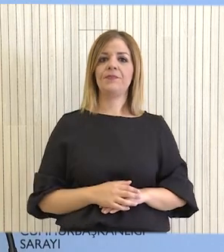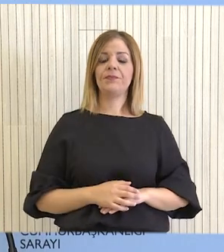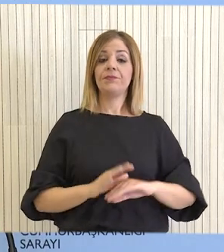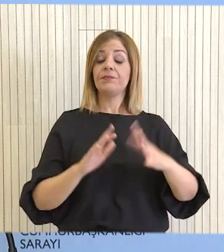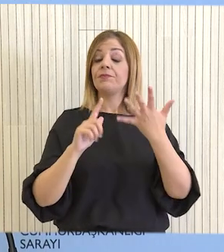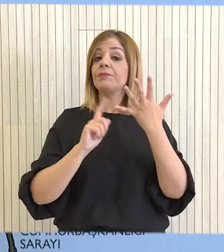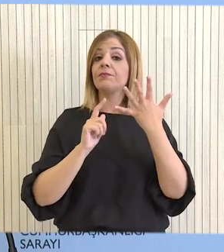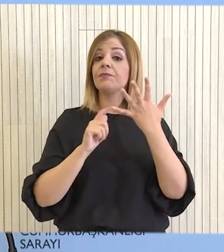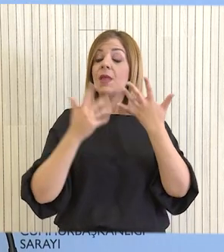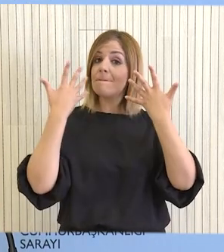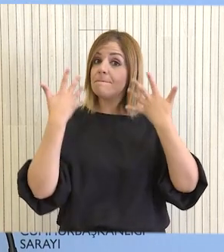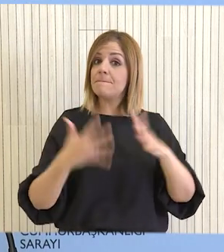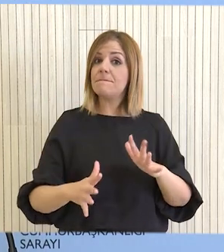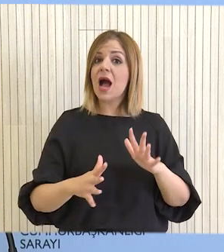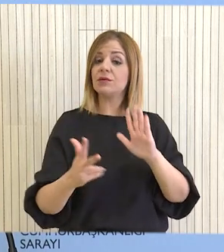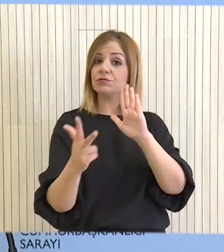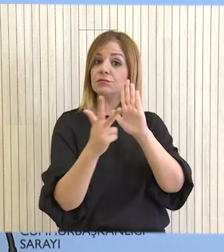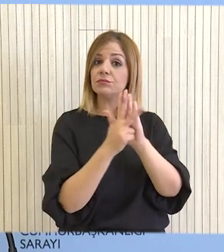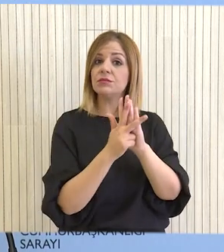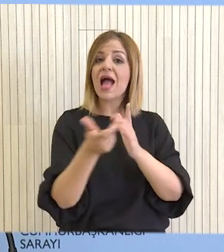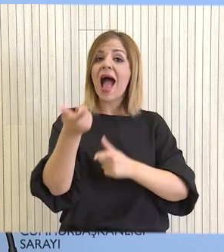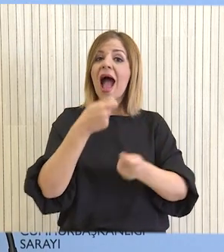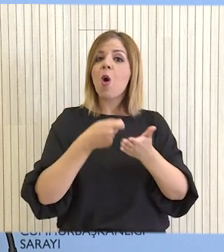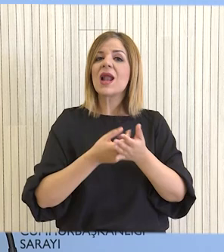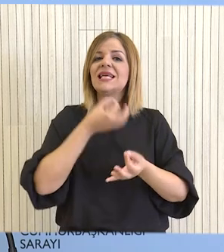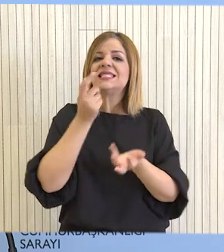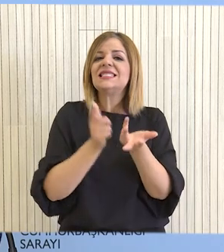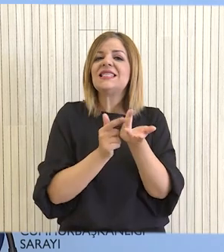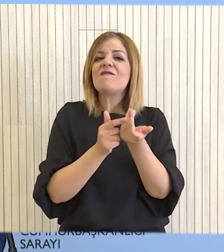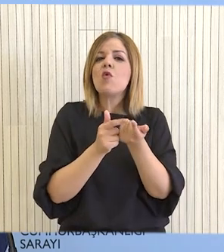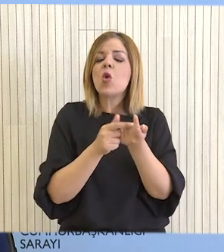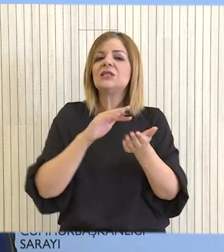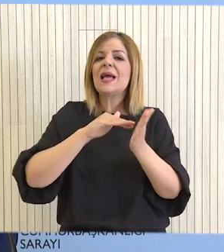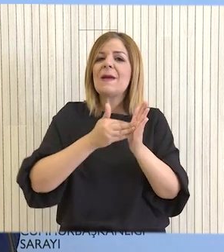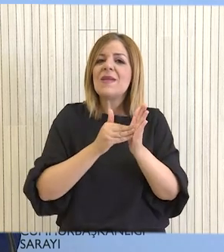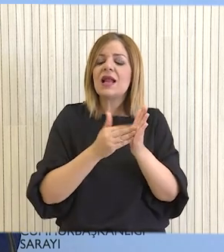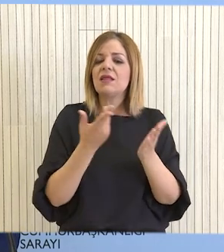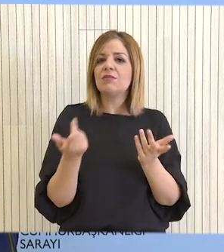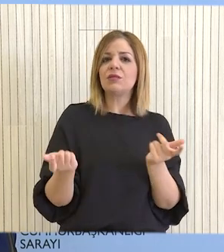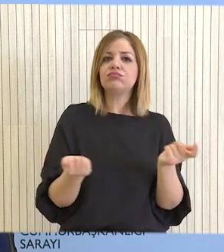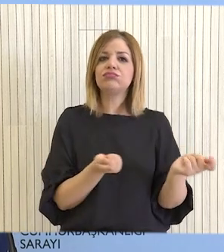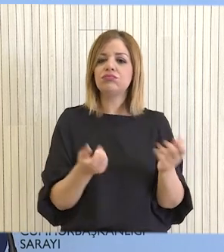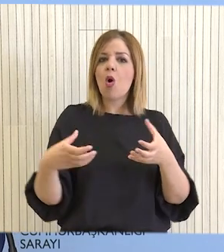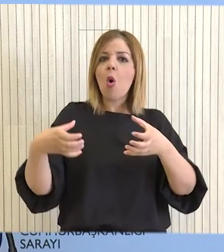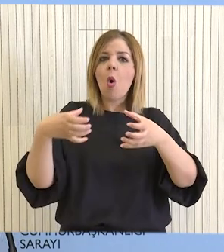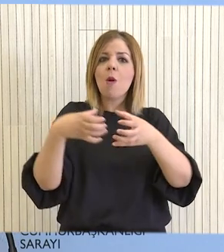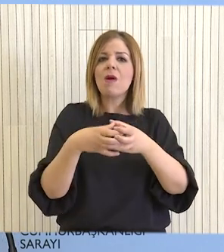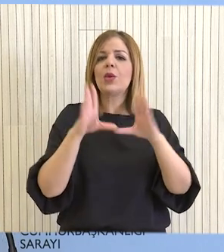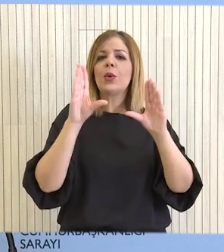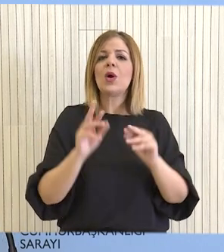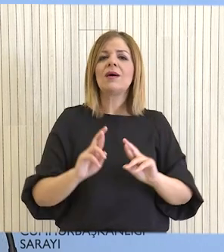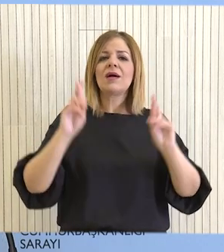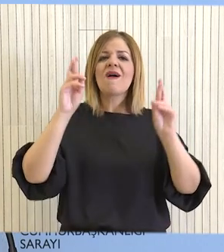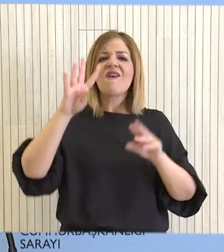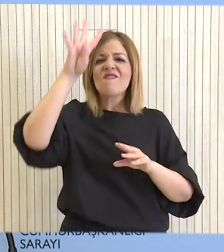Πέμπτο, έχει γίνει ήδη η κατακύρωση για αγορά συμβουλευτικών υπηρεσιών για την δημιουργία διαχειριστικής ομάδας για το Ενεργειακό Κέντρο